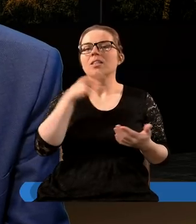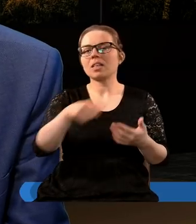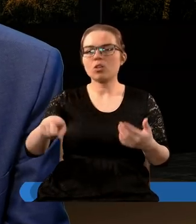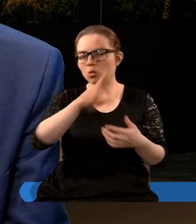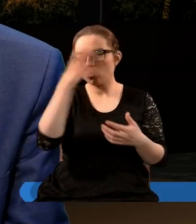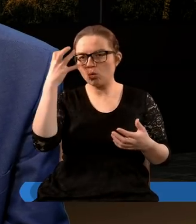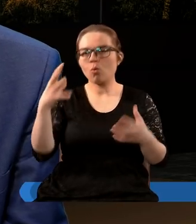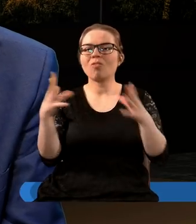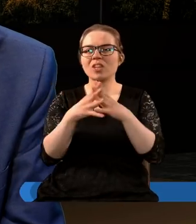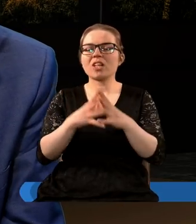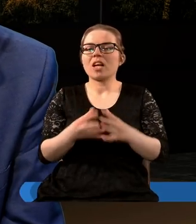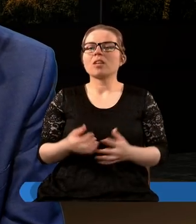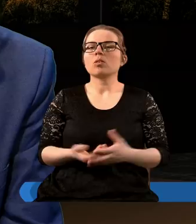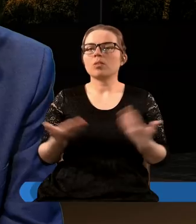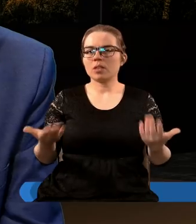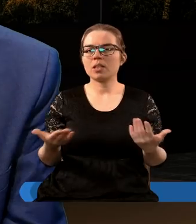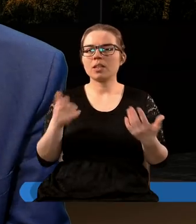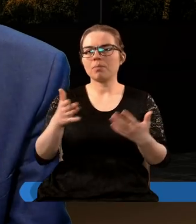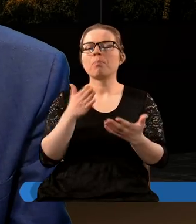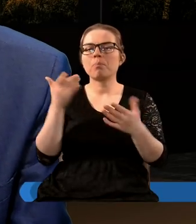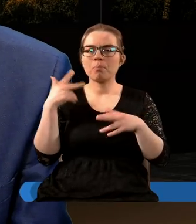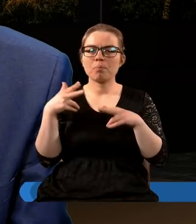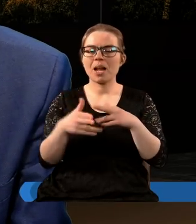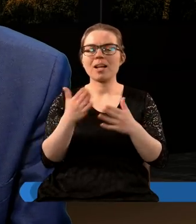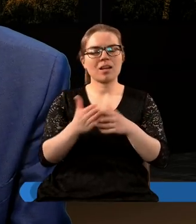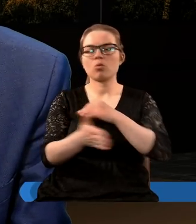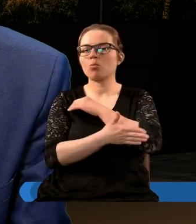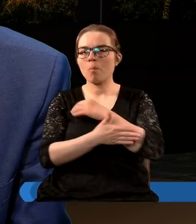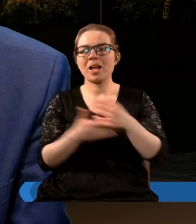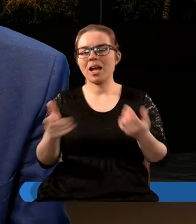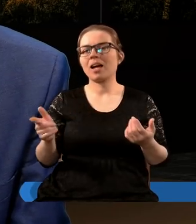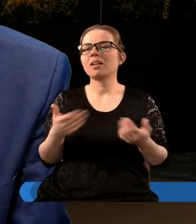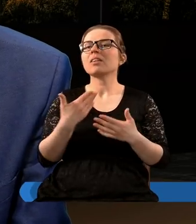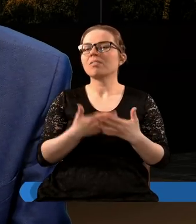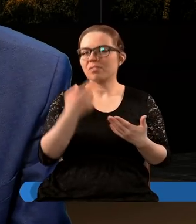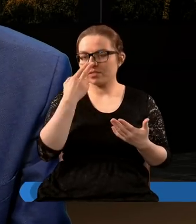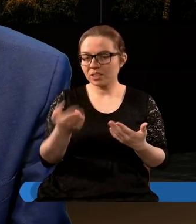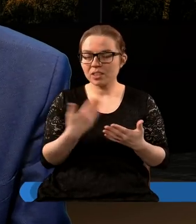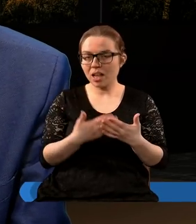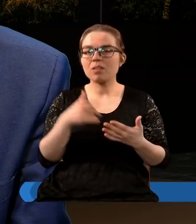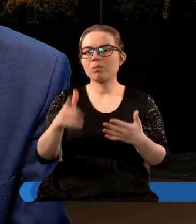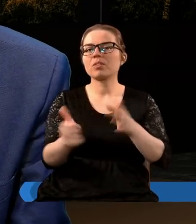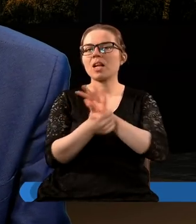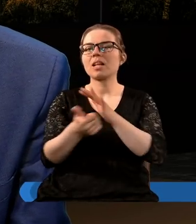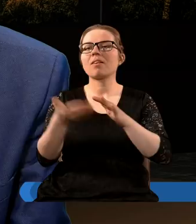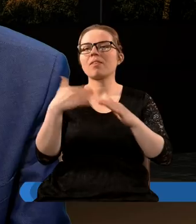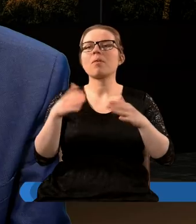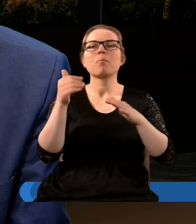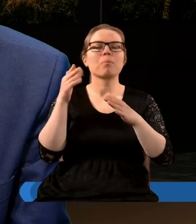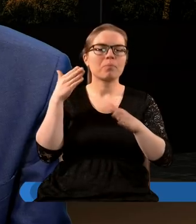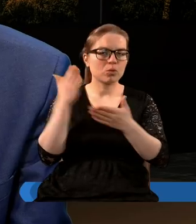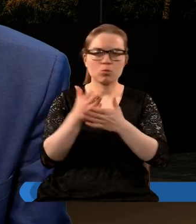tych królów dziesięciu tak przestaną popierać dlaczego widzimy to w tym szesnastym wersecie że